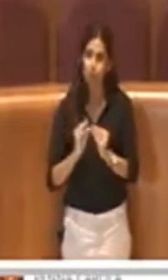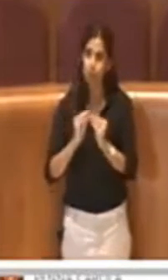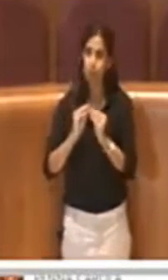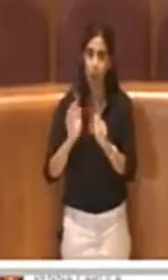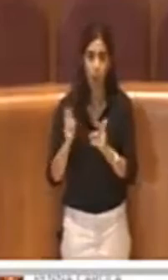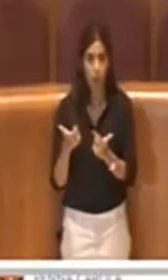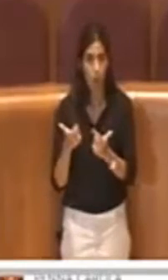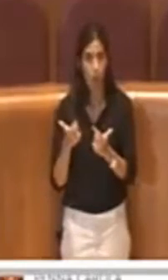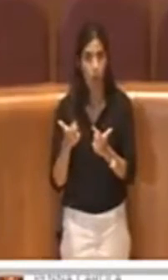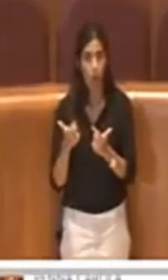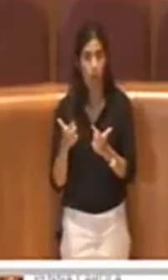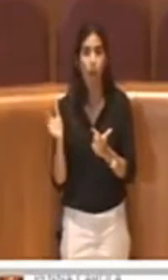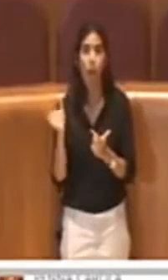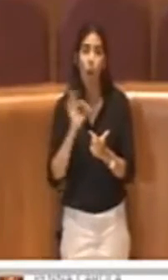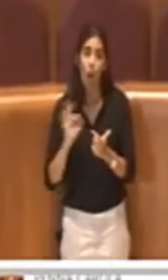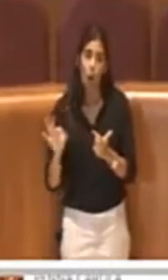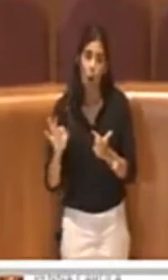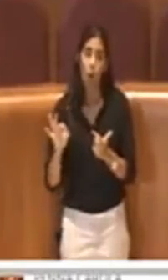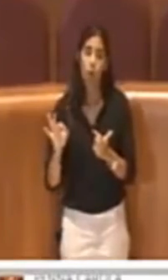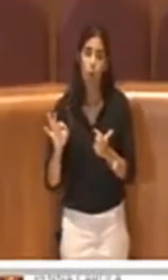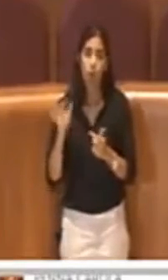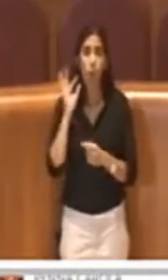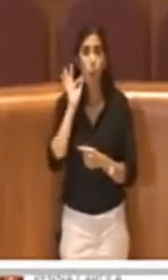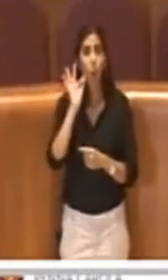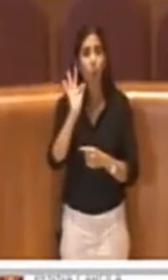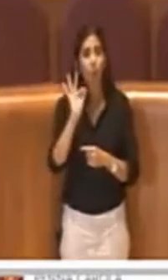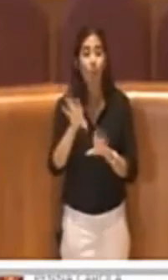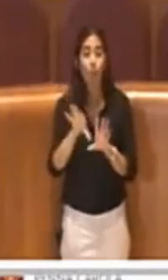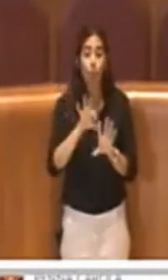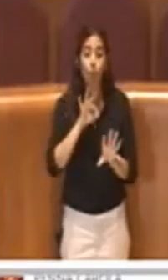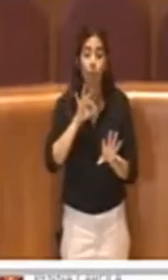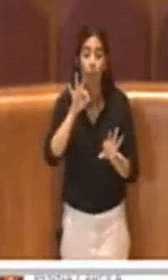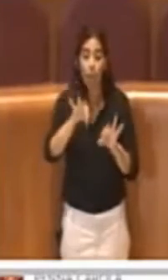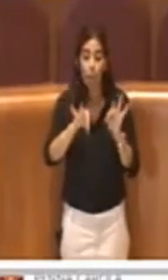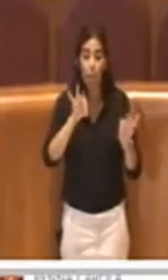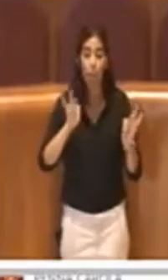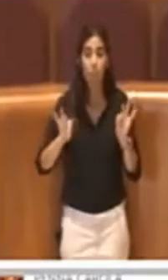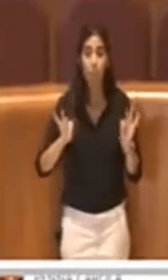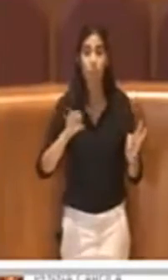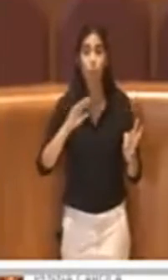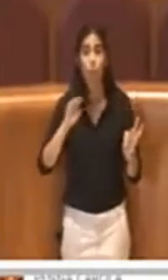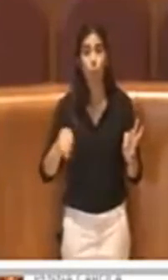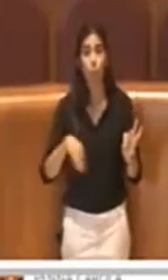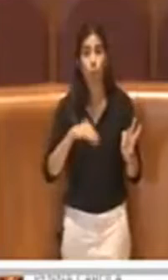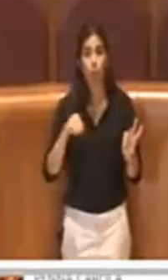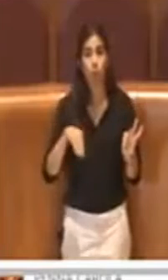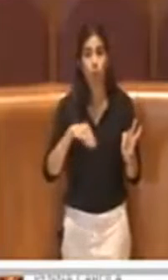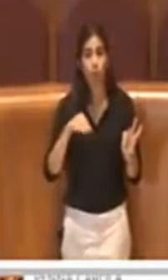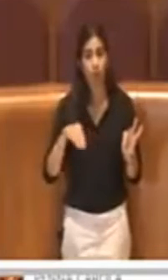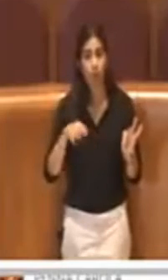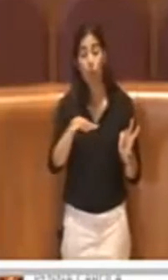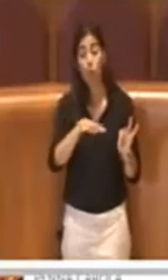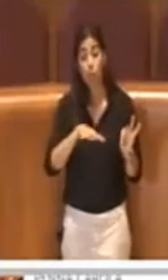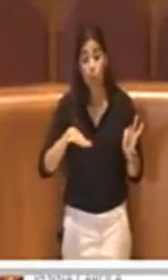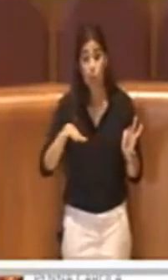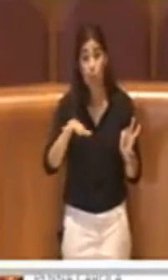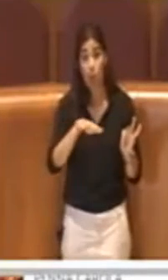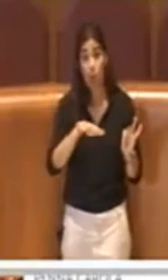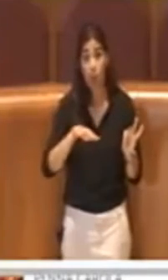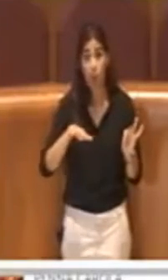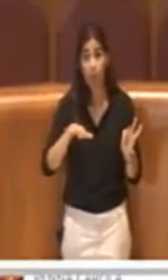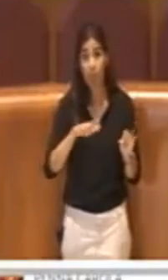o quantomeno per localizzarle in luoghi che siano più